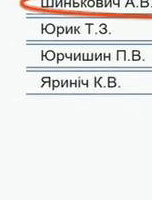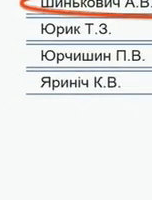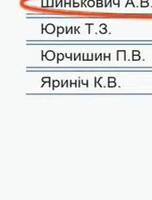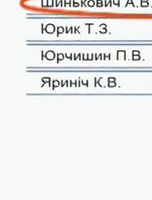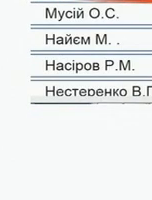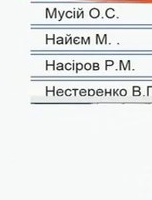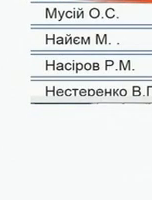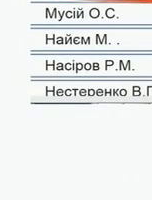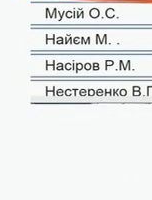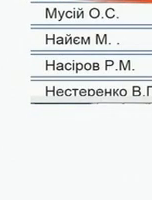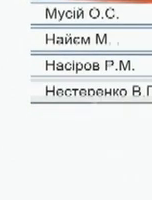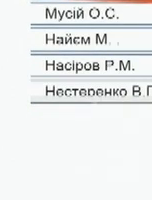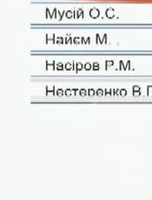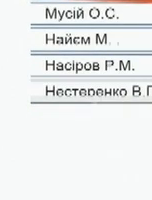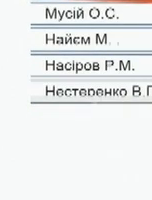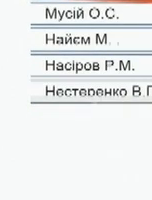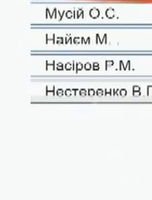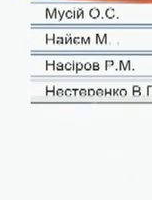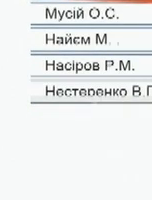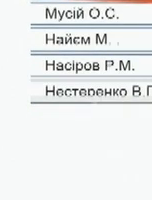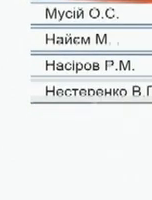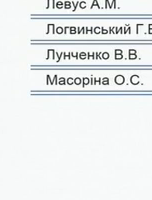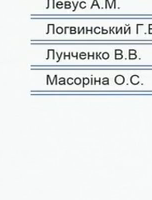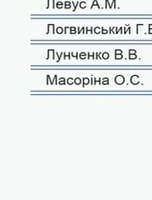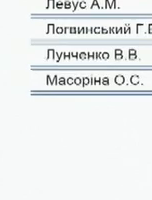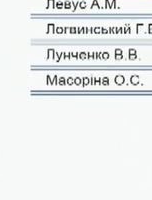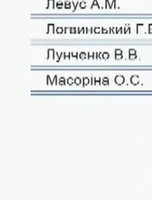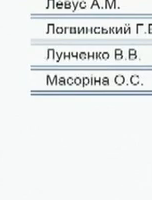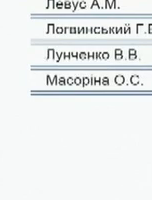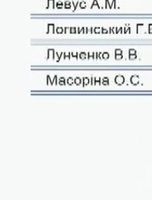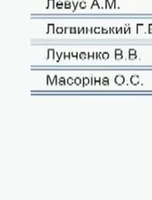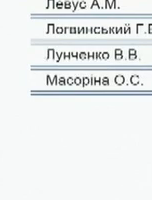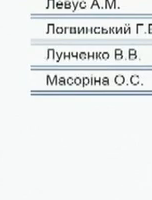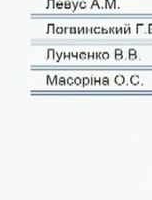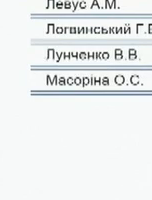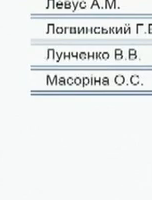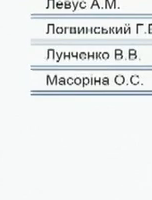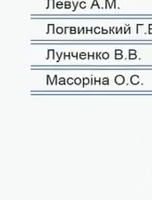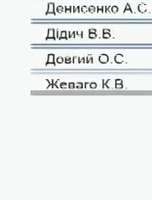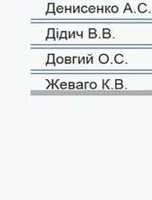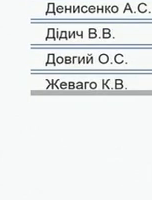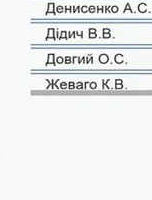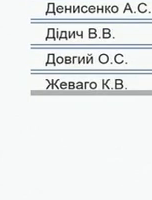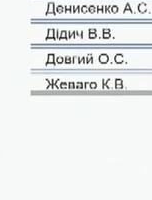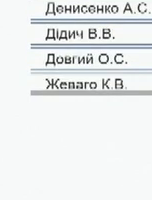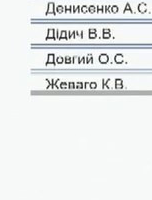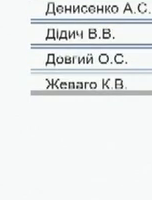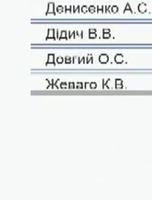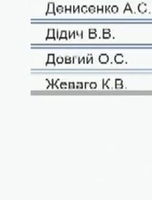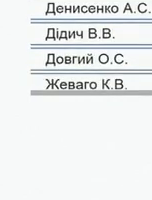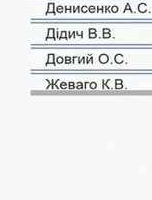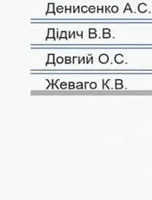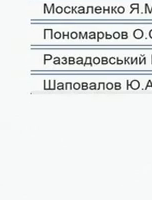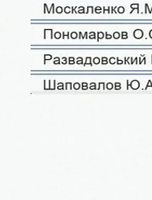Володимир Мельниченко. Серед прихильників і Олександр Ксенжук з Народного фронту, позафракційні Олександр Герега та Сергій Лабазюк з